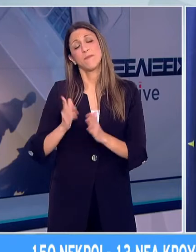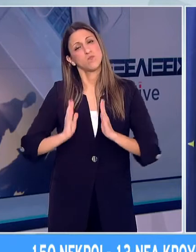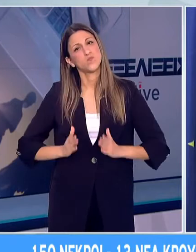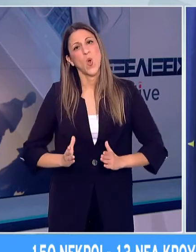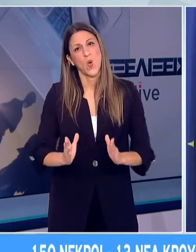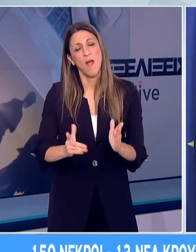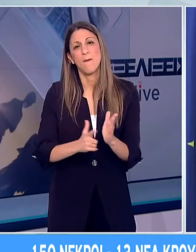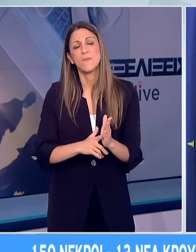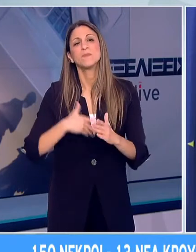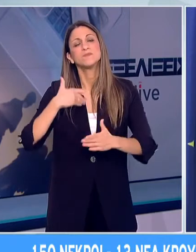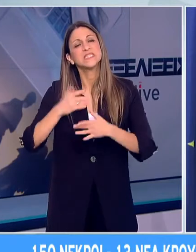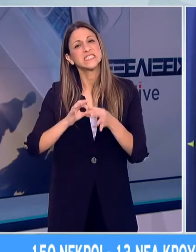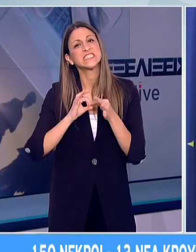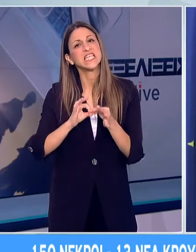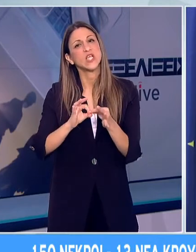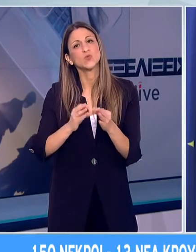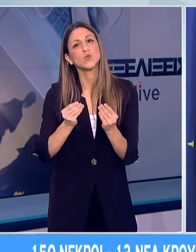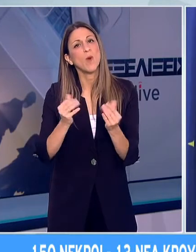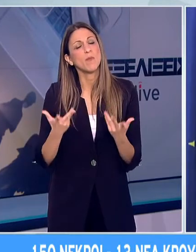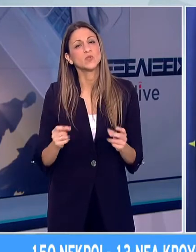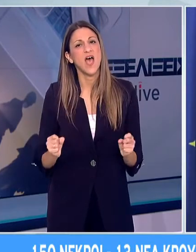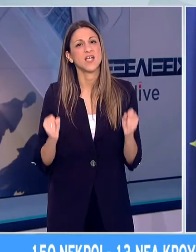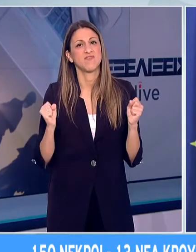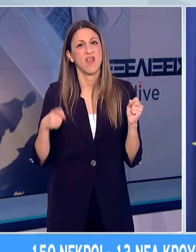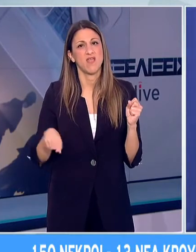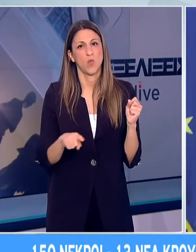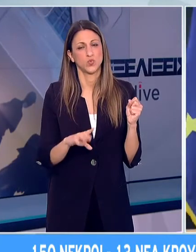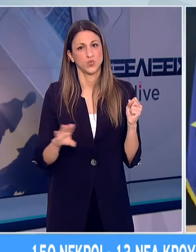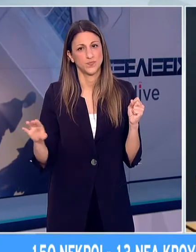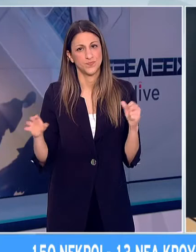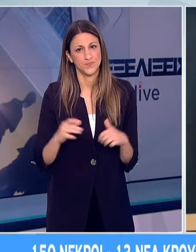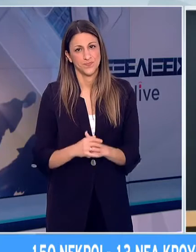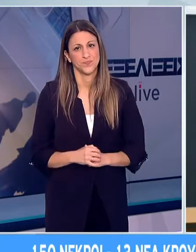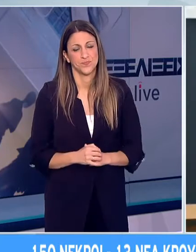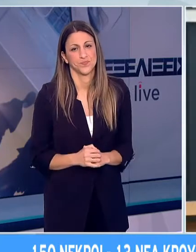Μένουμε ασφαλείς, βγαίνουμε νικητές. Σας ευχαριστώ. Ευχαριστούμε κύριε Βουργέ.